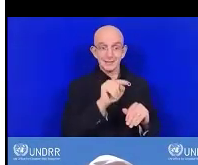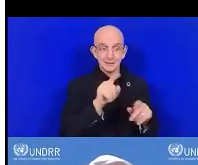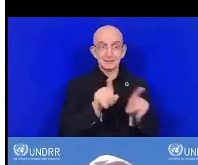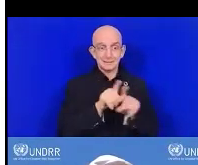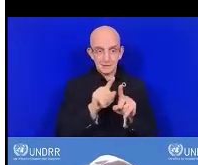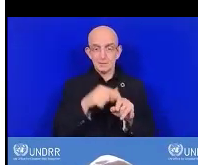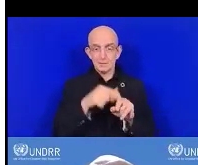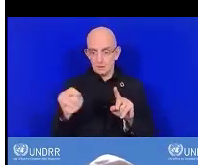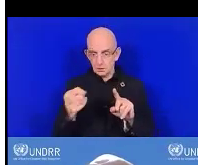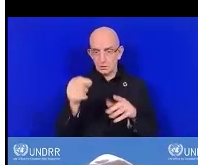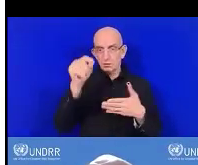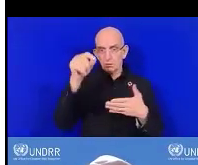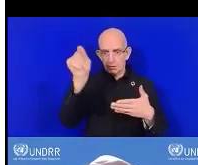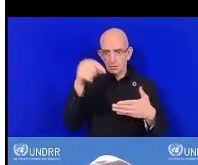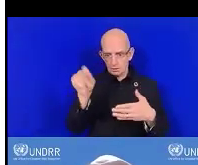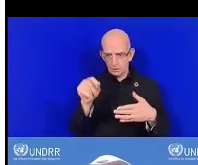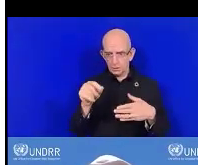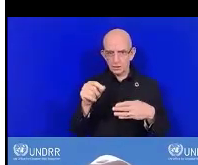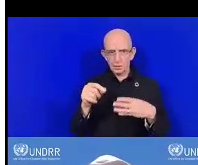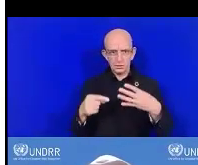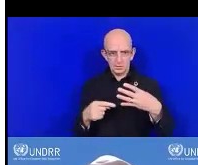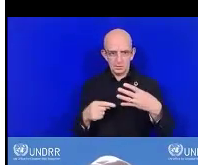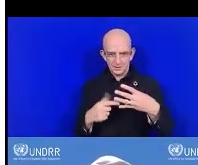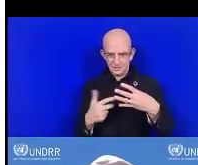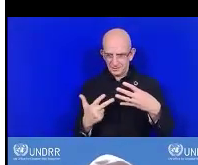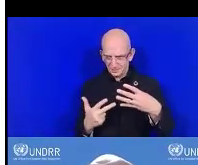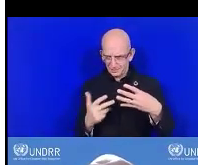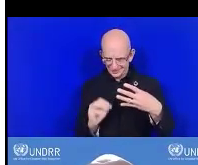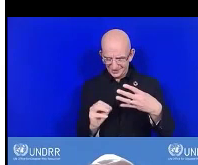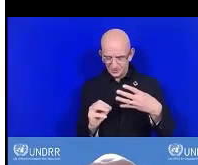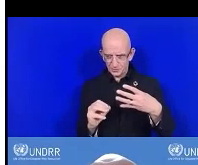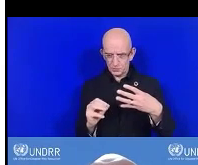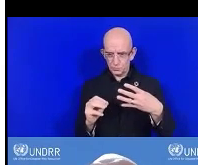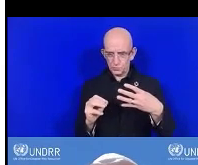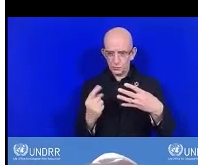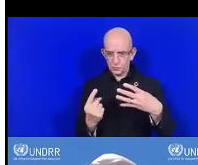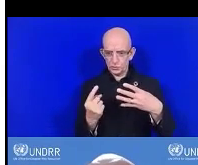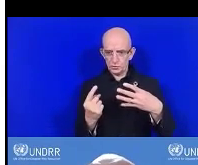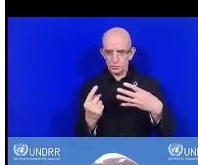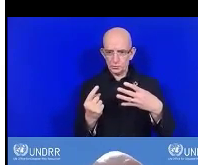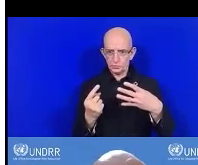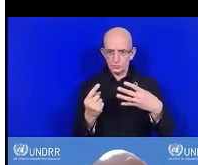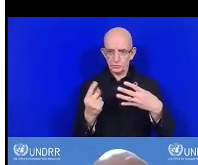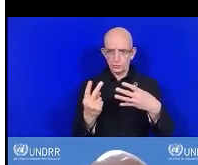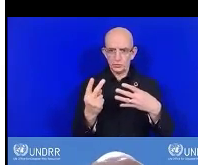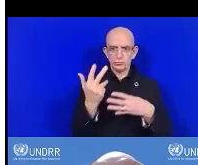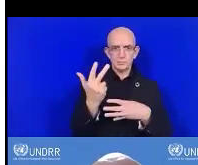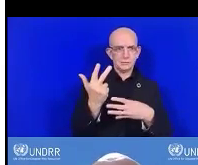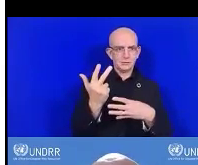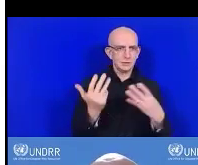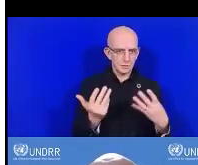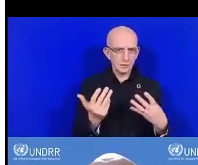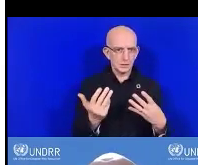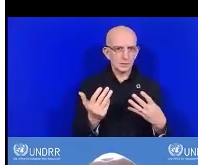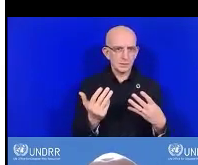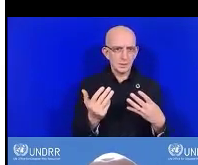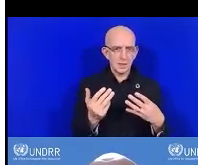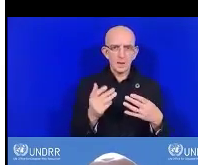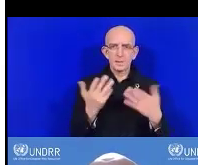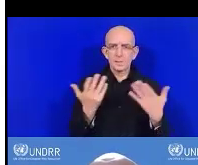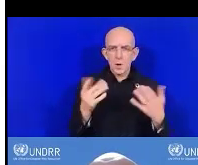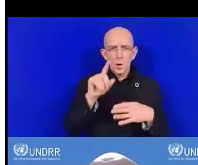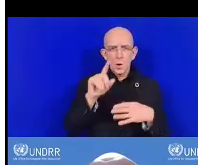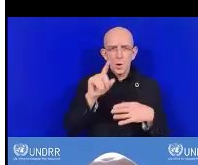indicateurs, il y a aussi des commentaires qui expliquent mieux ce de quoi la question s'agit.